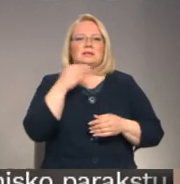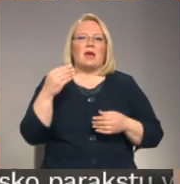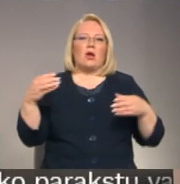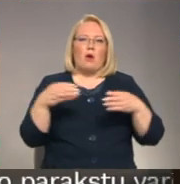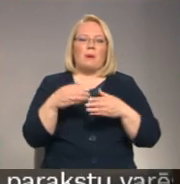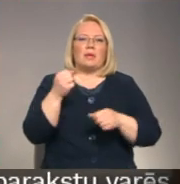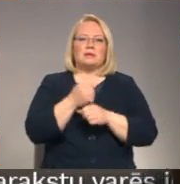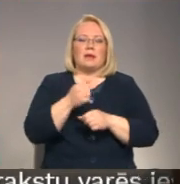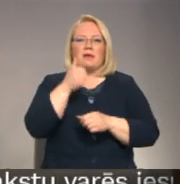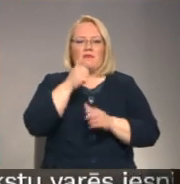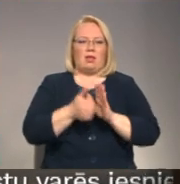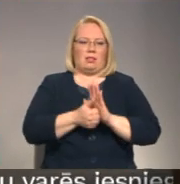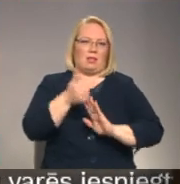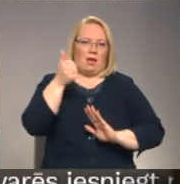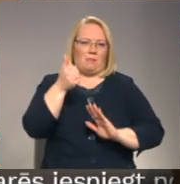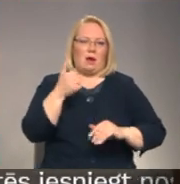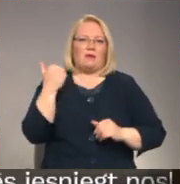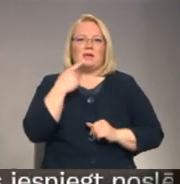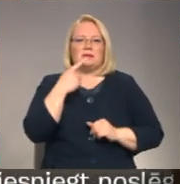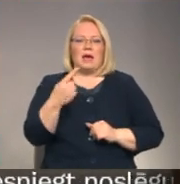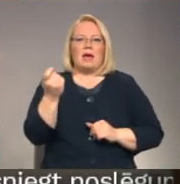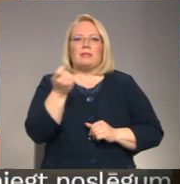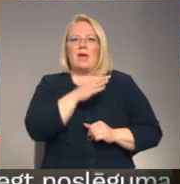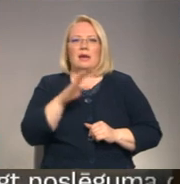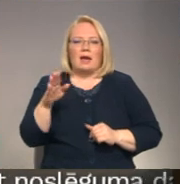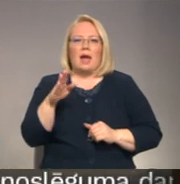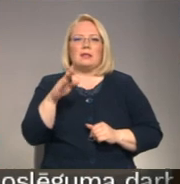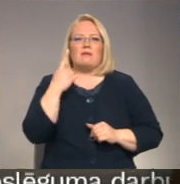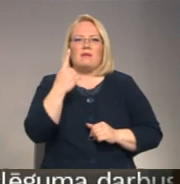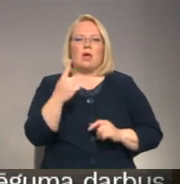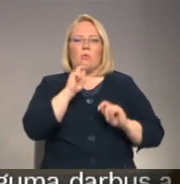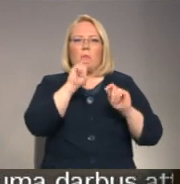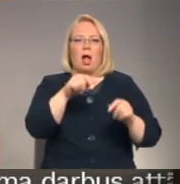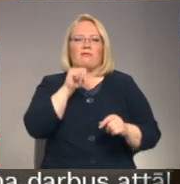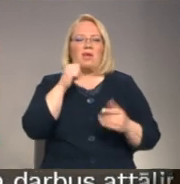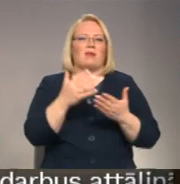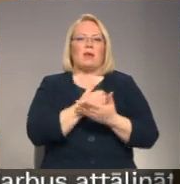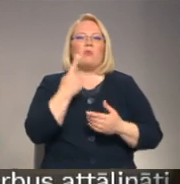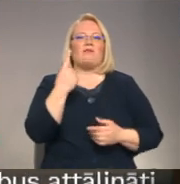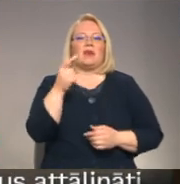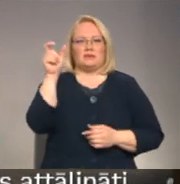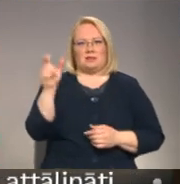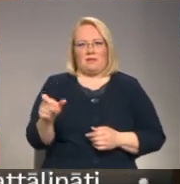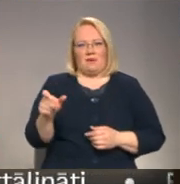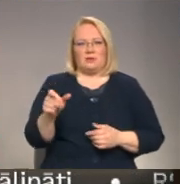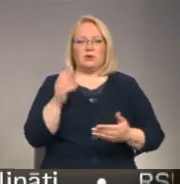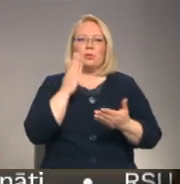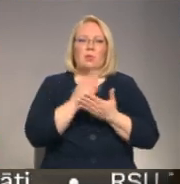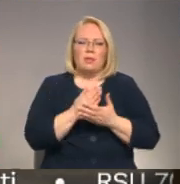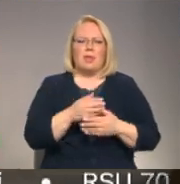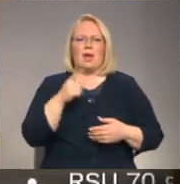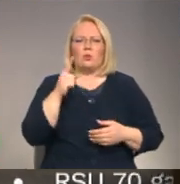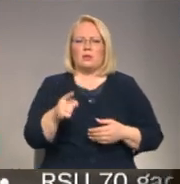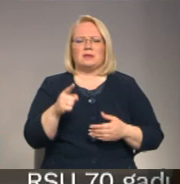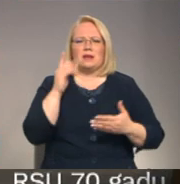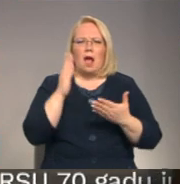vēl labāk. Nekad nevienu balvu, nevar tā būt viens cilvēks. Noteikti, tas ir absolūti